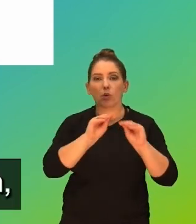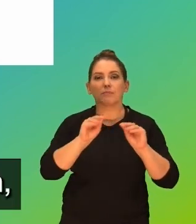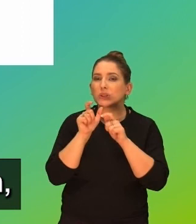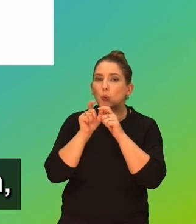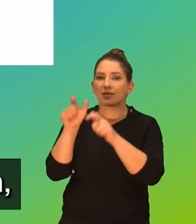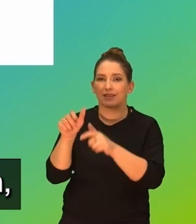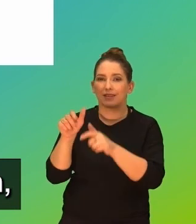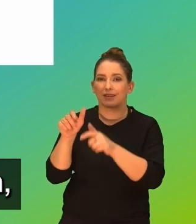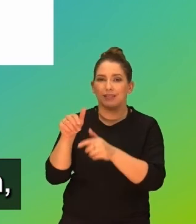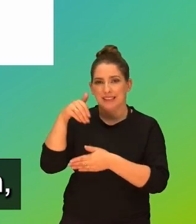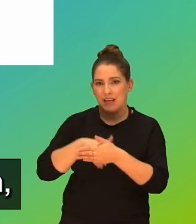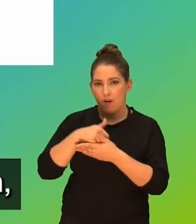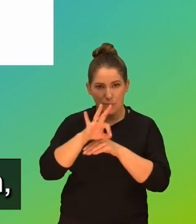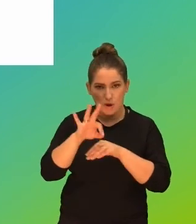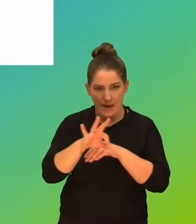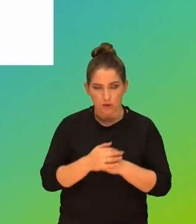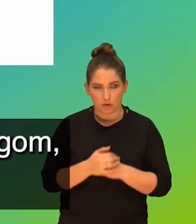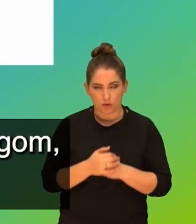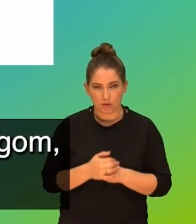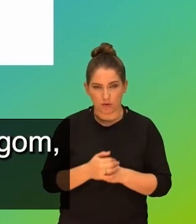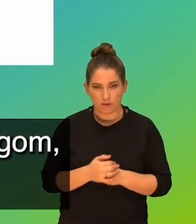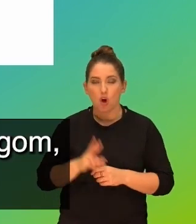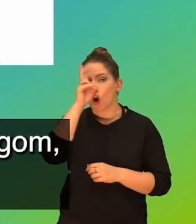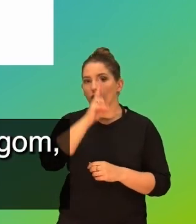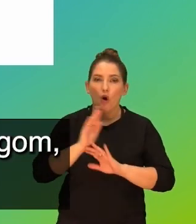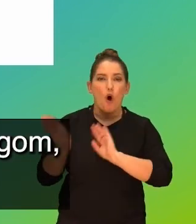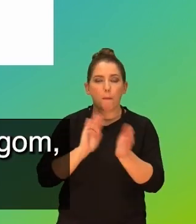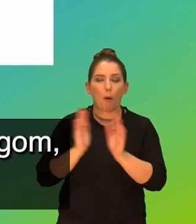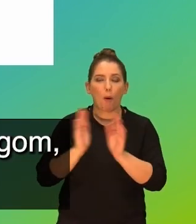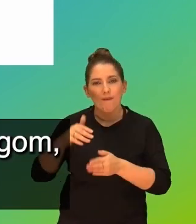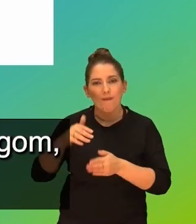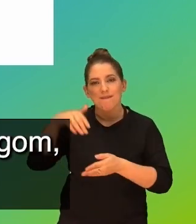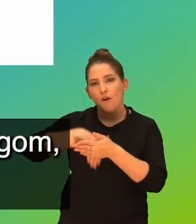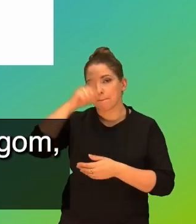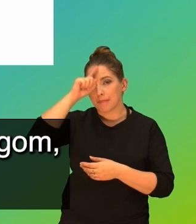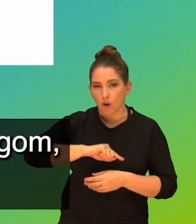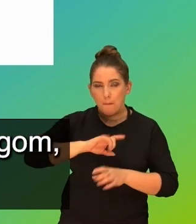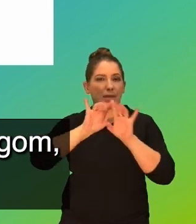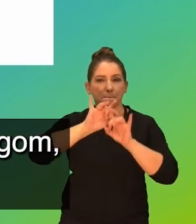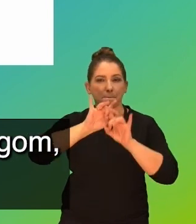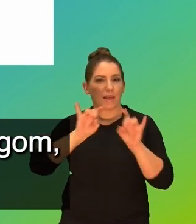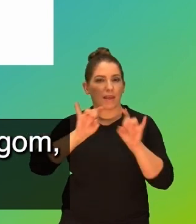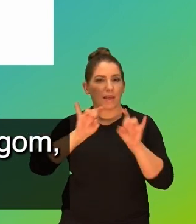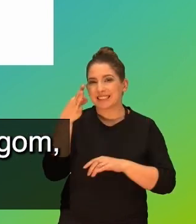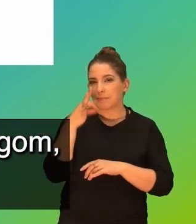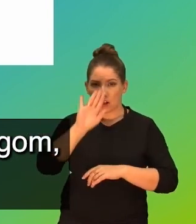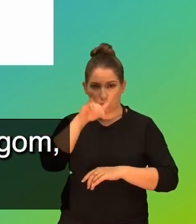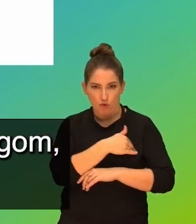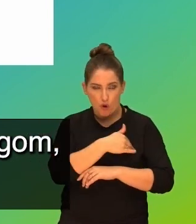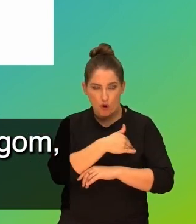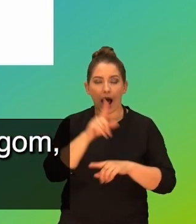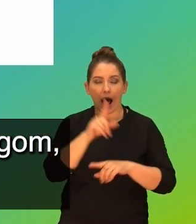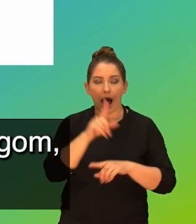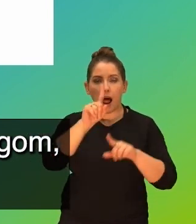zgłaszania zachowań przemocowych rodzicom, opiekunom, wychowawcom, psychologom, pedagogom, czyli specjalistom szkolnym,